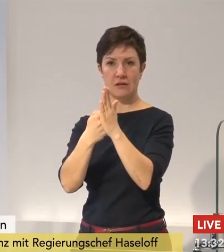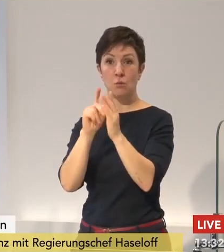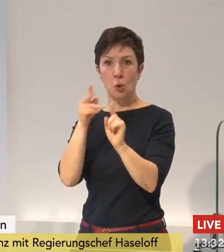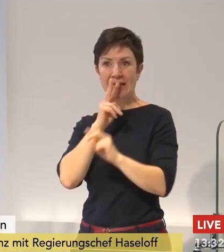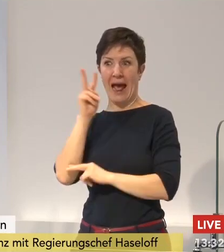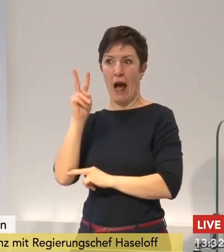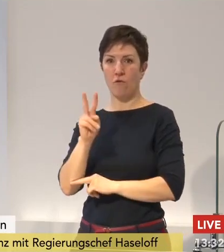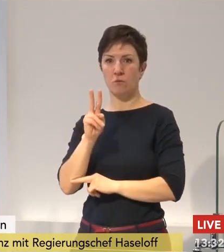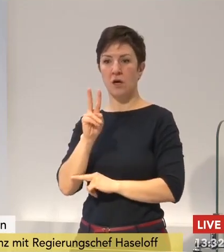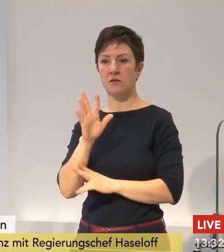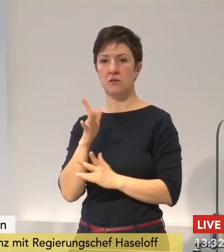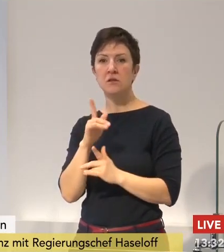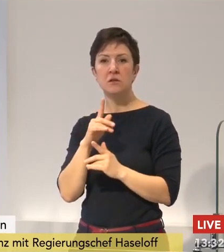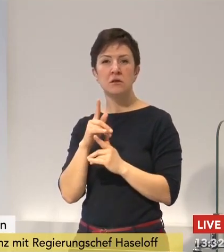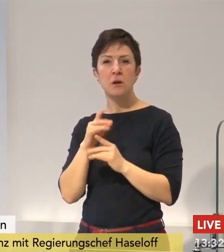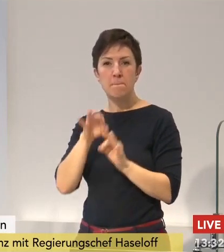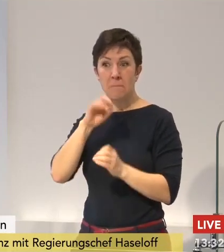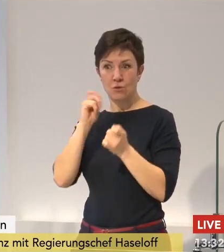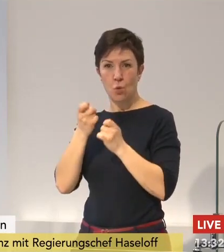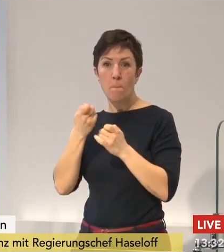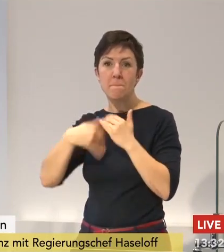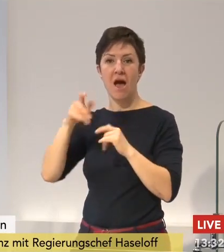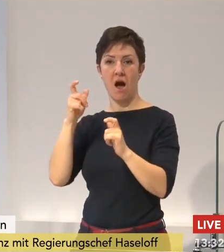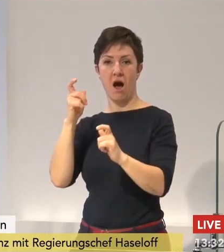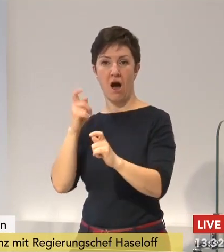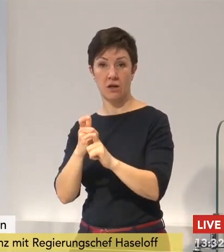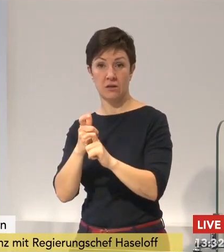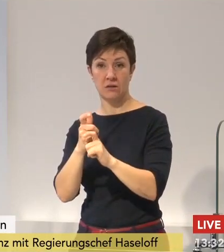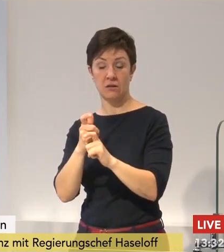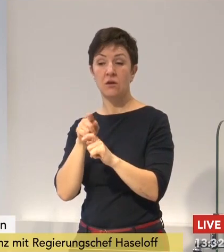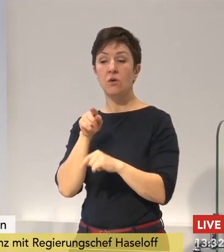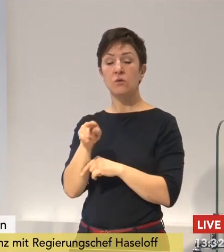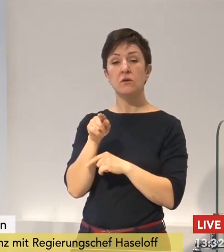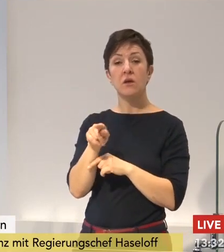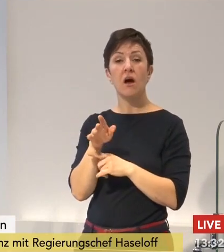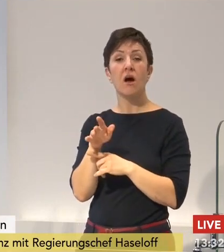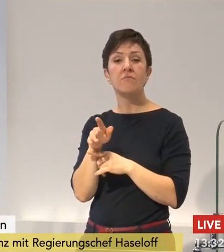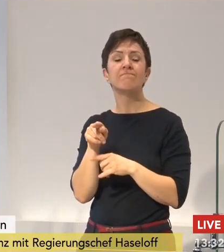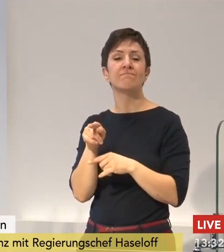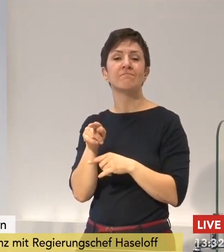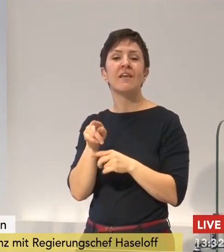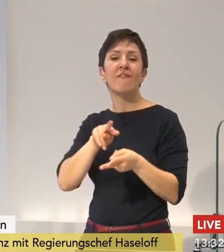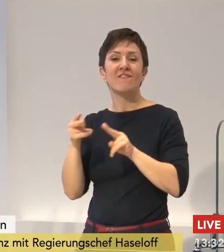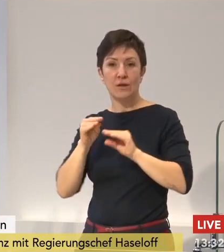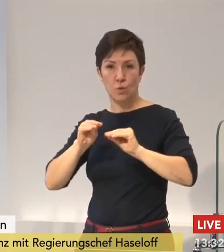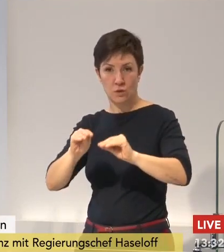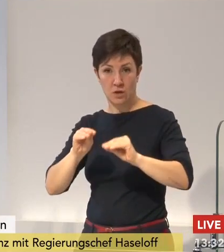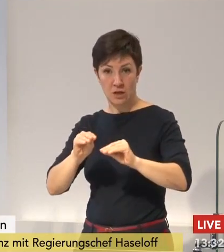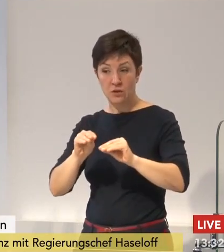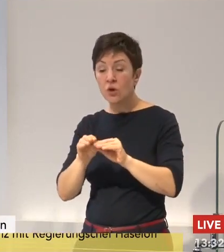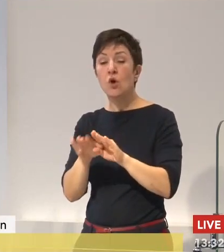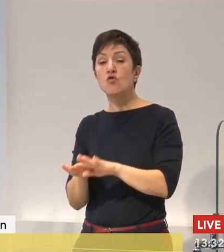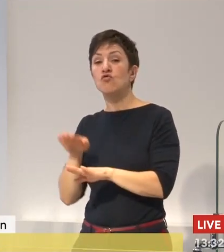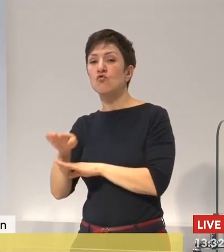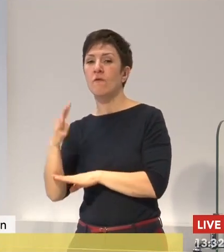Auftreten von Infektionsfällen in das Szenario B versetzen. Und die Stufe 4, das wäre dann ab 50, ist dann die